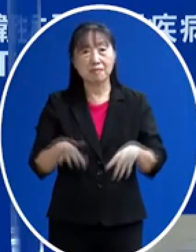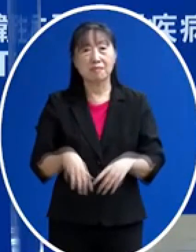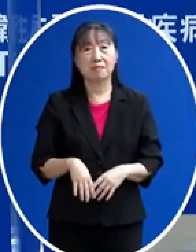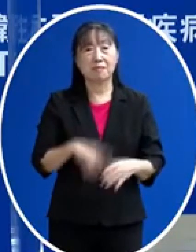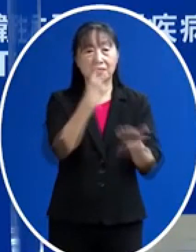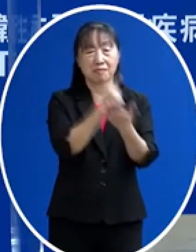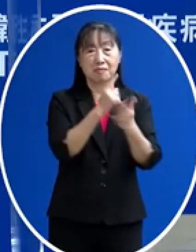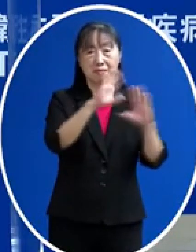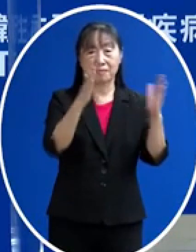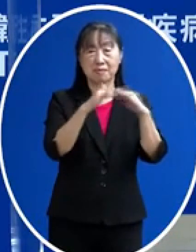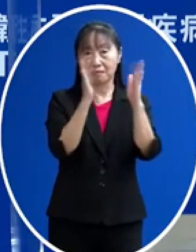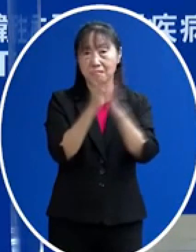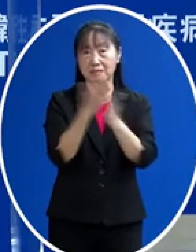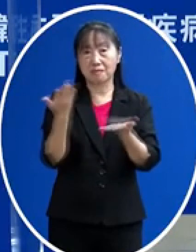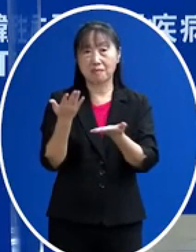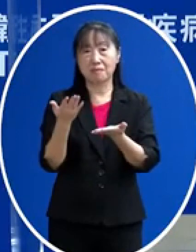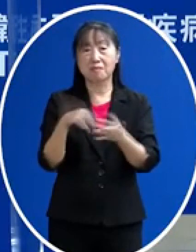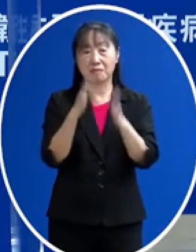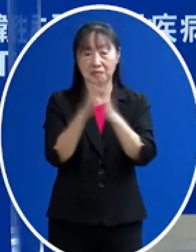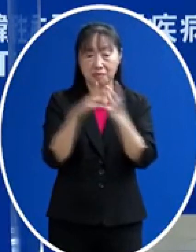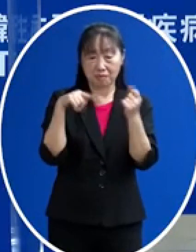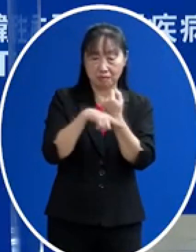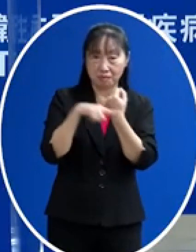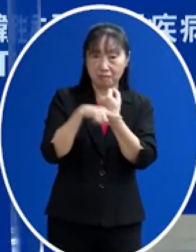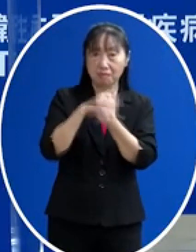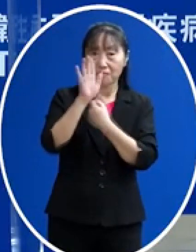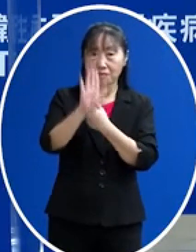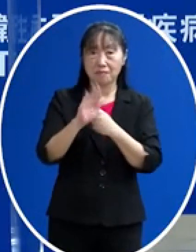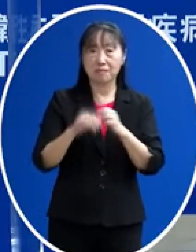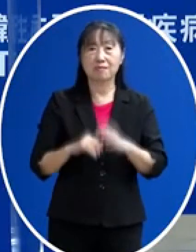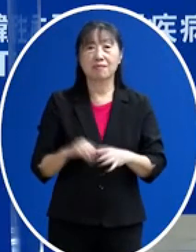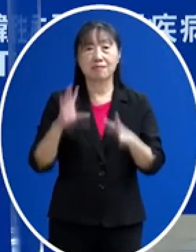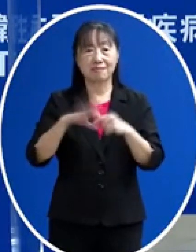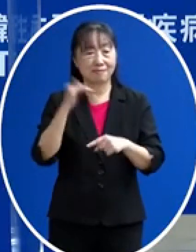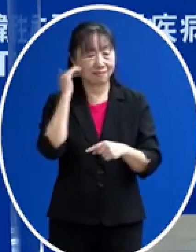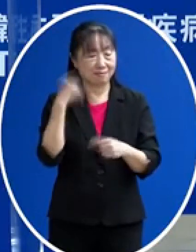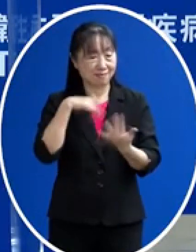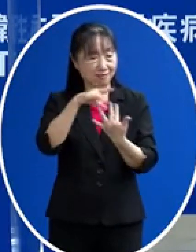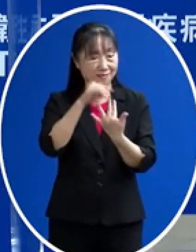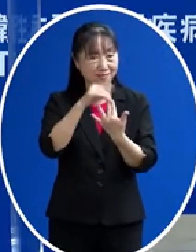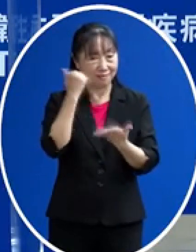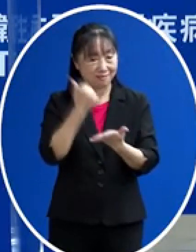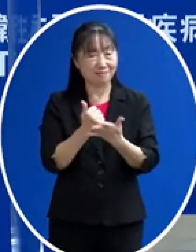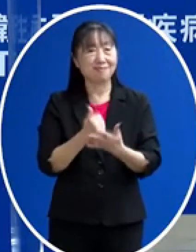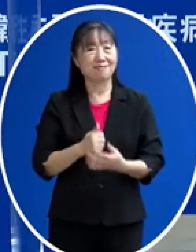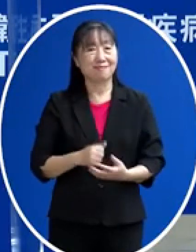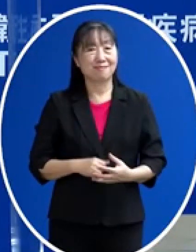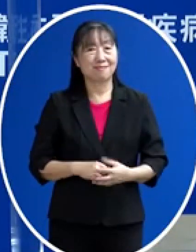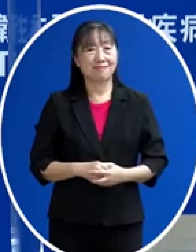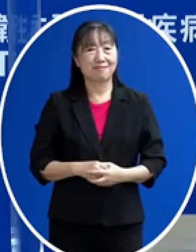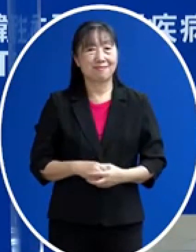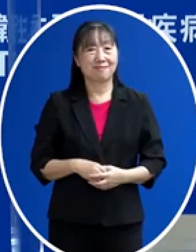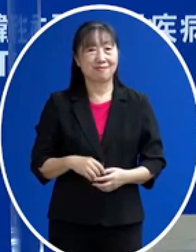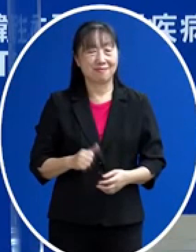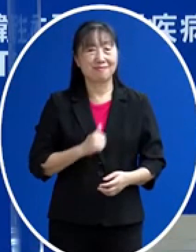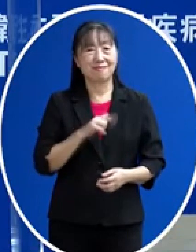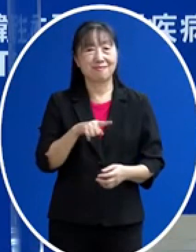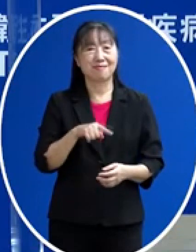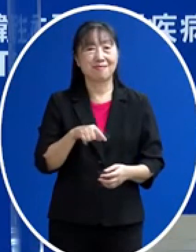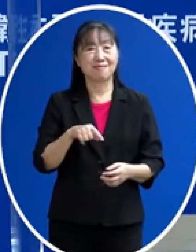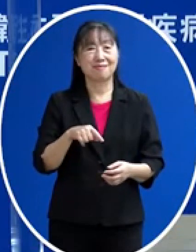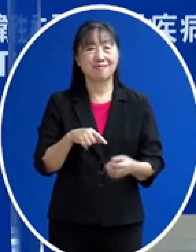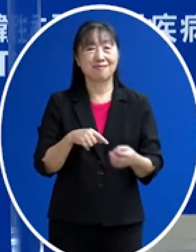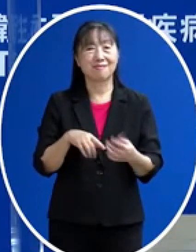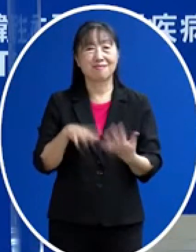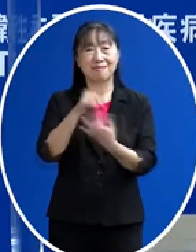非常多的疫苗 都在進行中那能夠從這邊出來 這樣子算是前兩 前